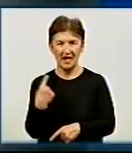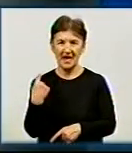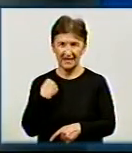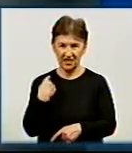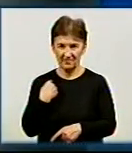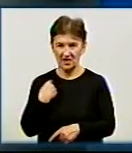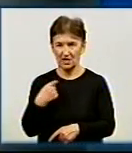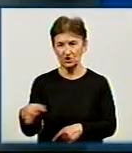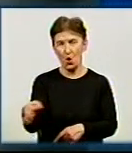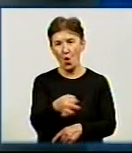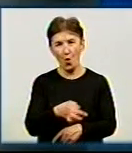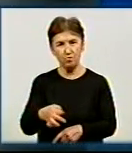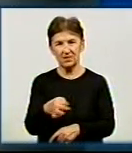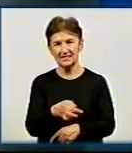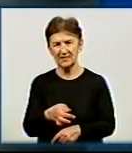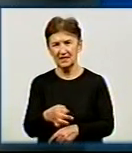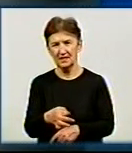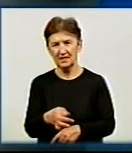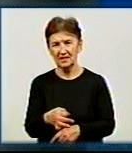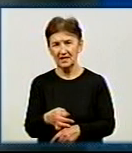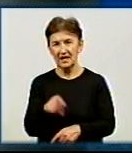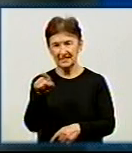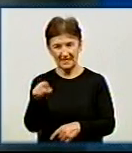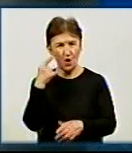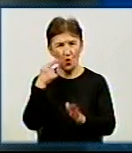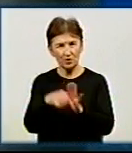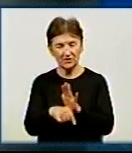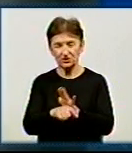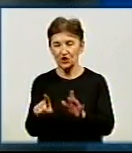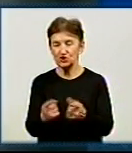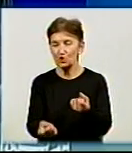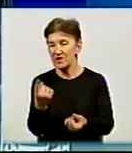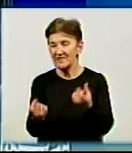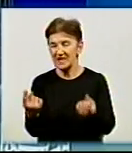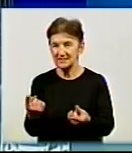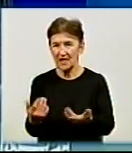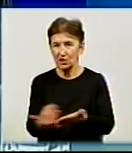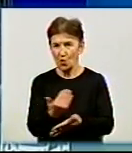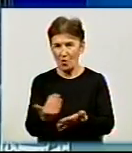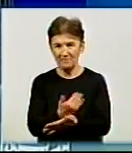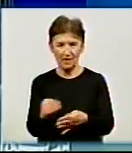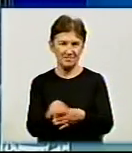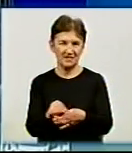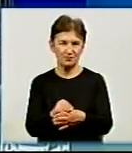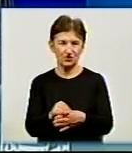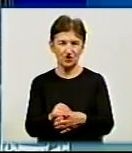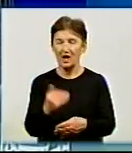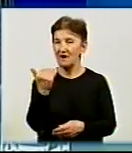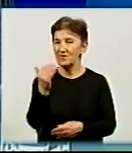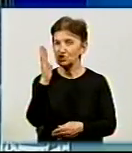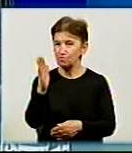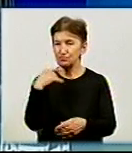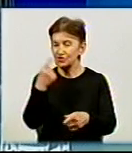Які вразили світ. І це головний критерій. це означає, що з'являться якісь нові прізвища? Що ваші номінанти будуть